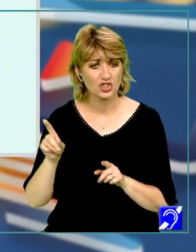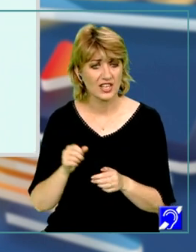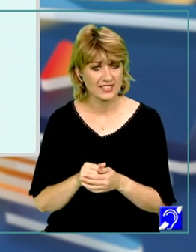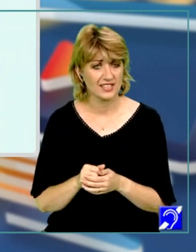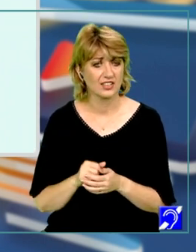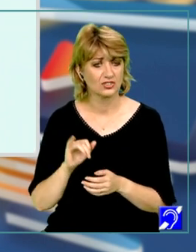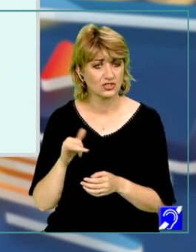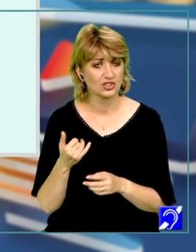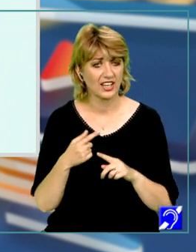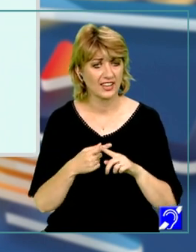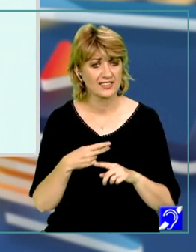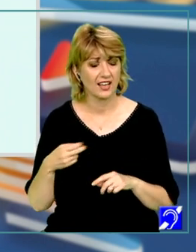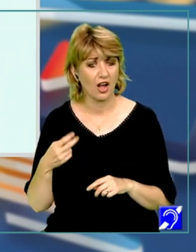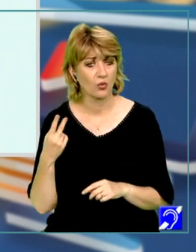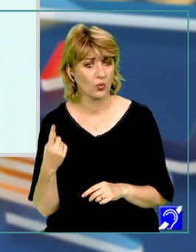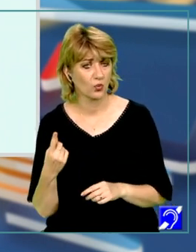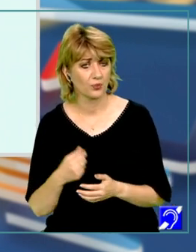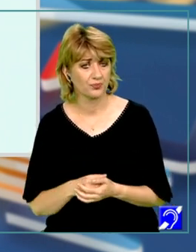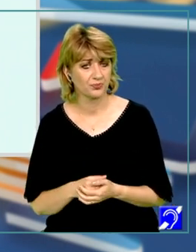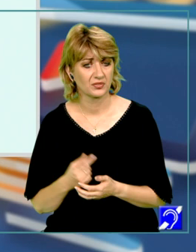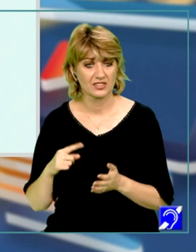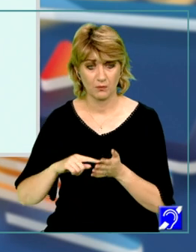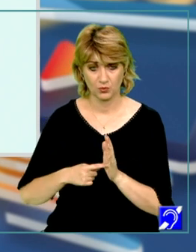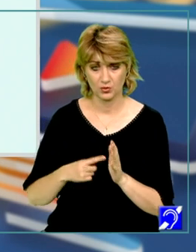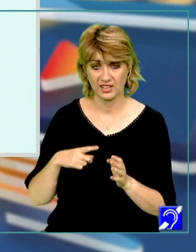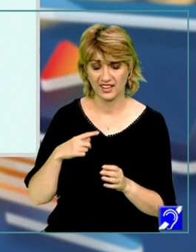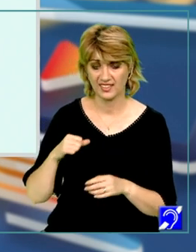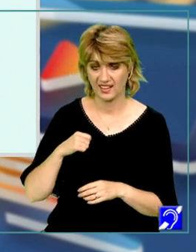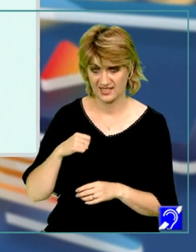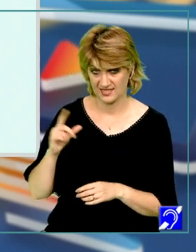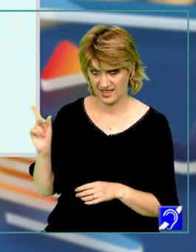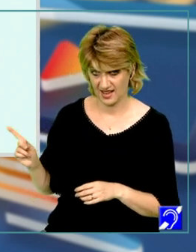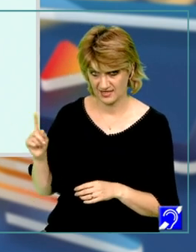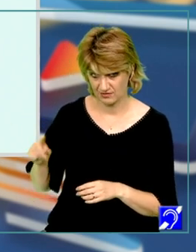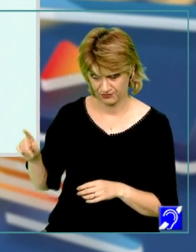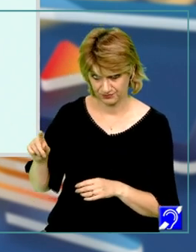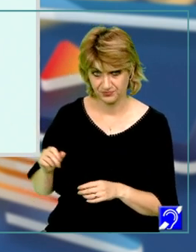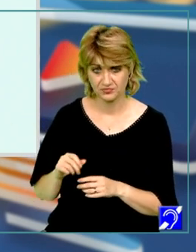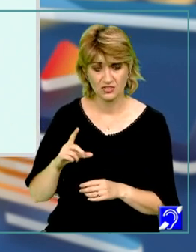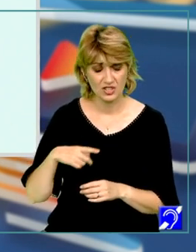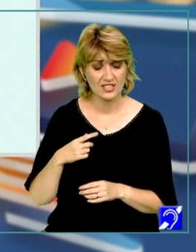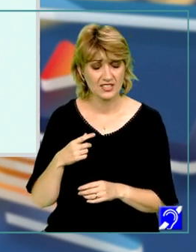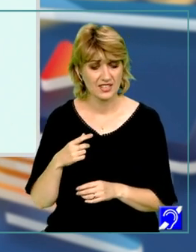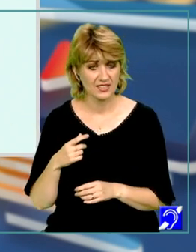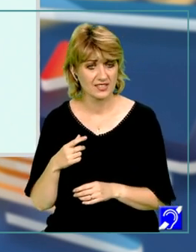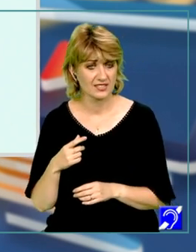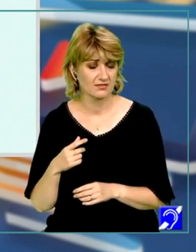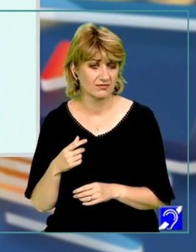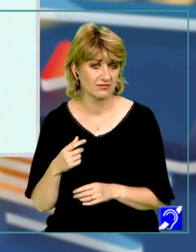abscisă x egal cu 1. Acest punct este cel care ne interesează și deja este sugerată